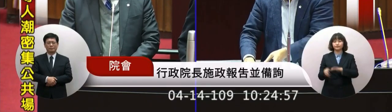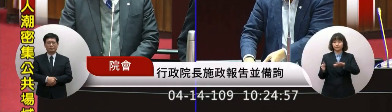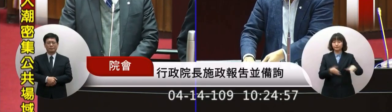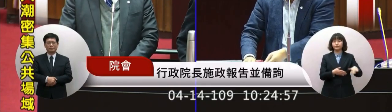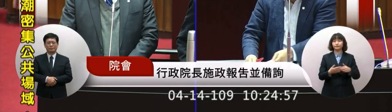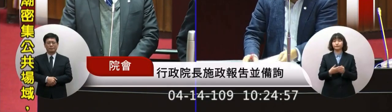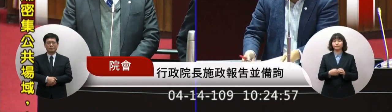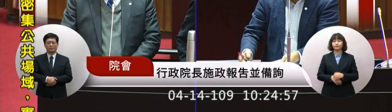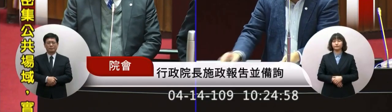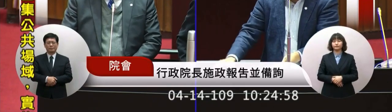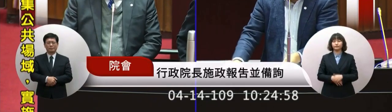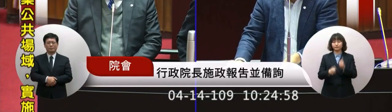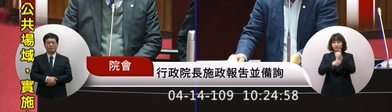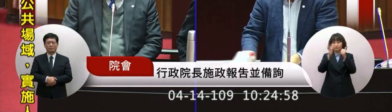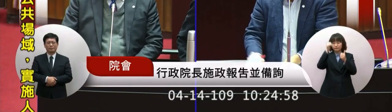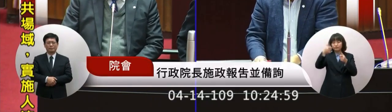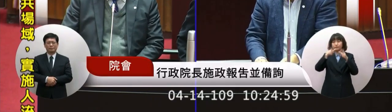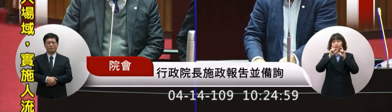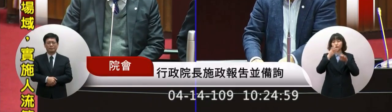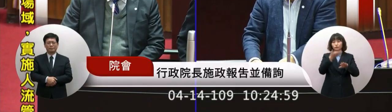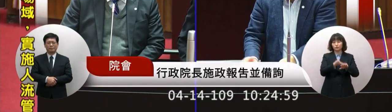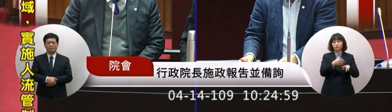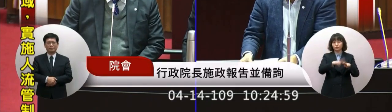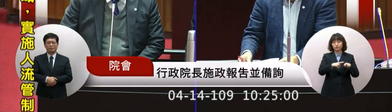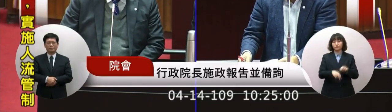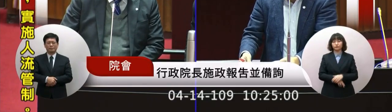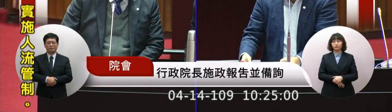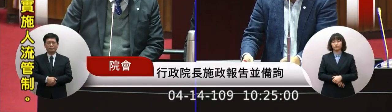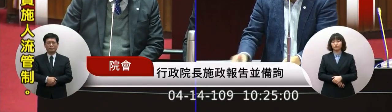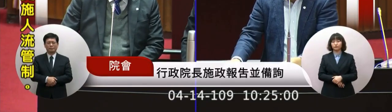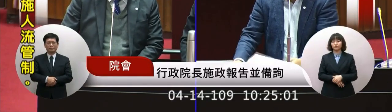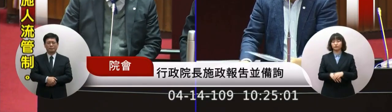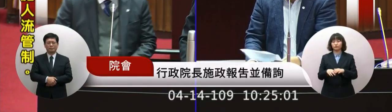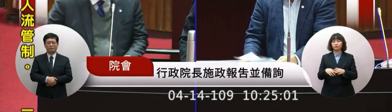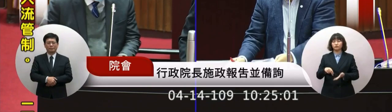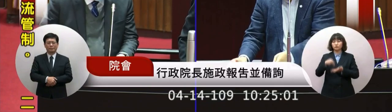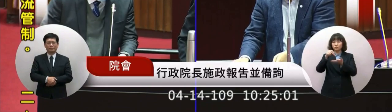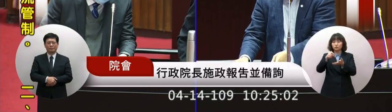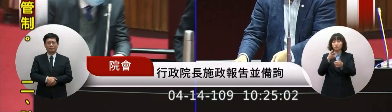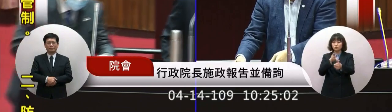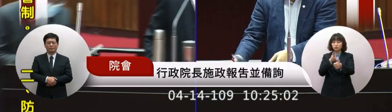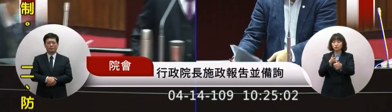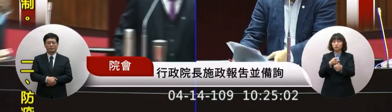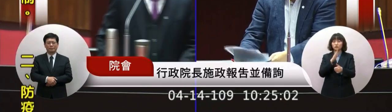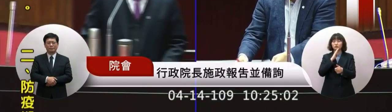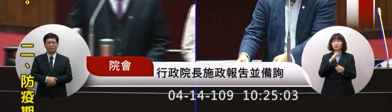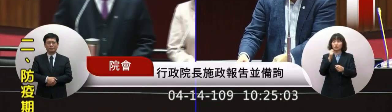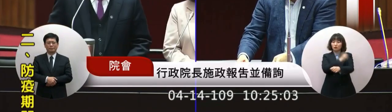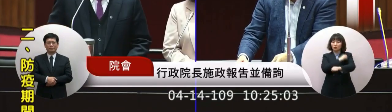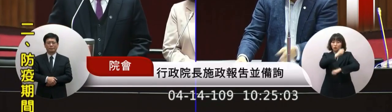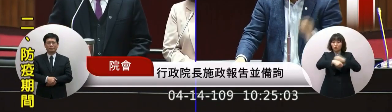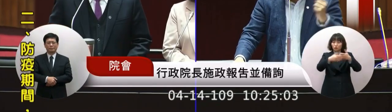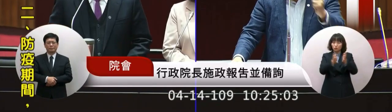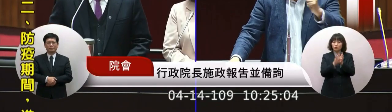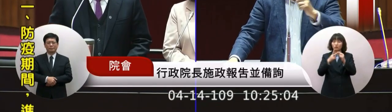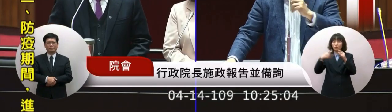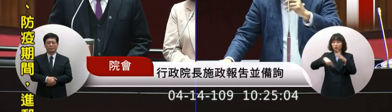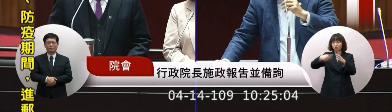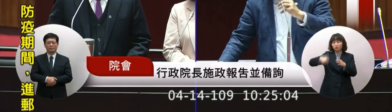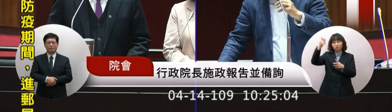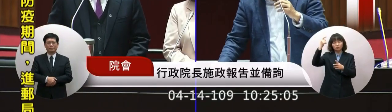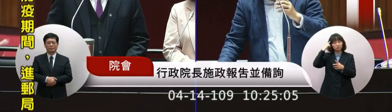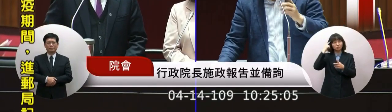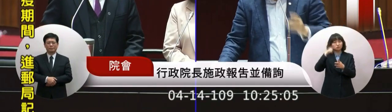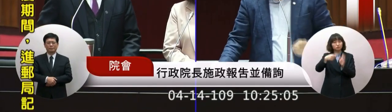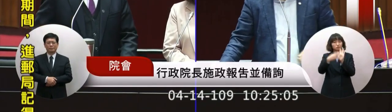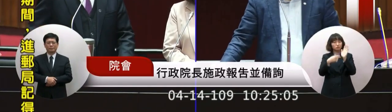一個社長請回我就必須要來提出來再來救救一下勞動部跟院長 院長你跟聽話